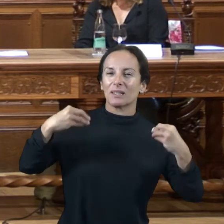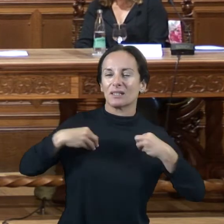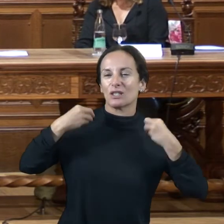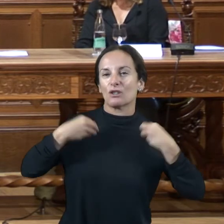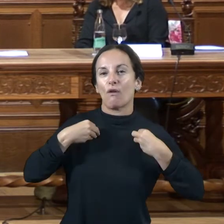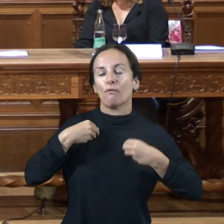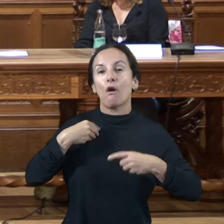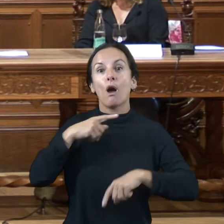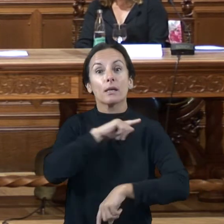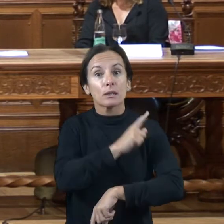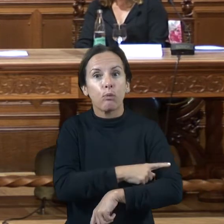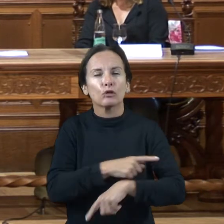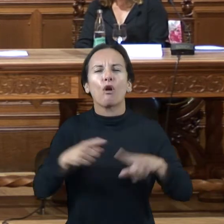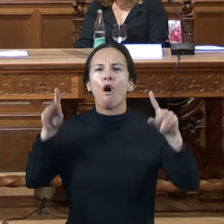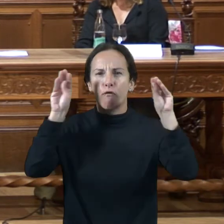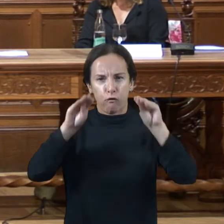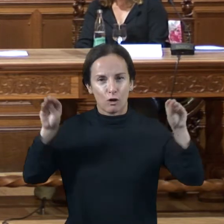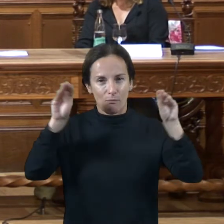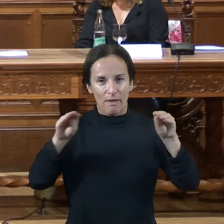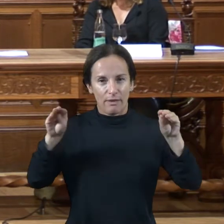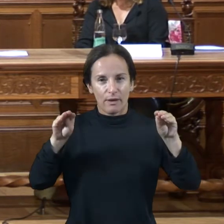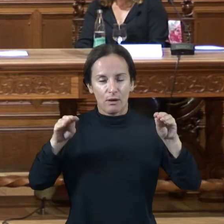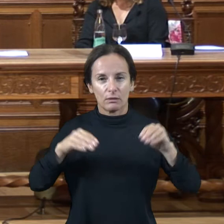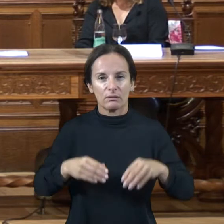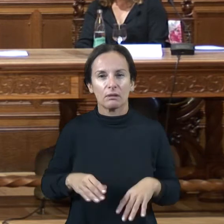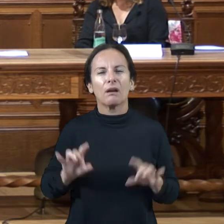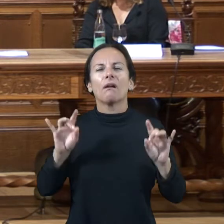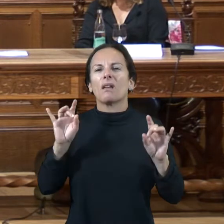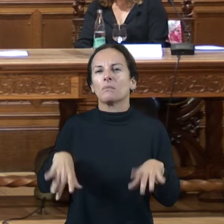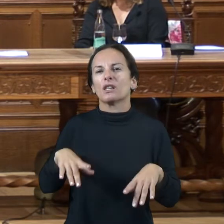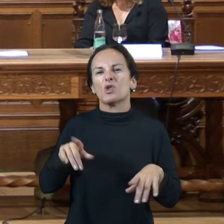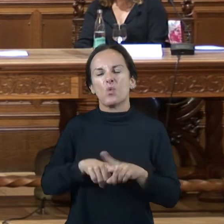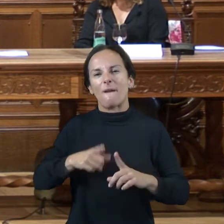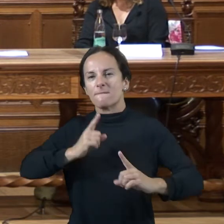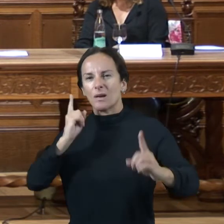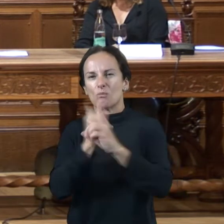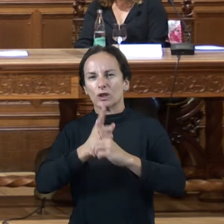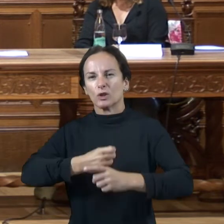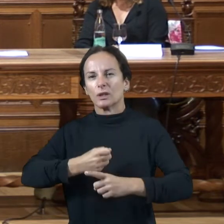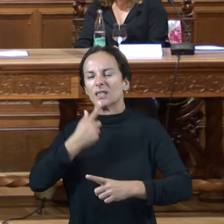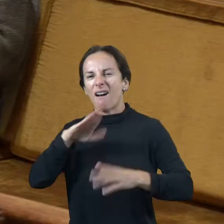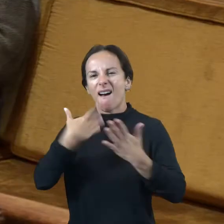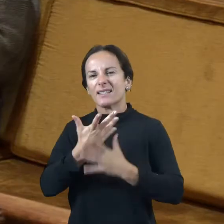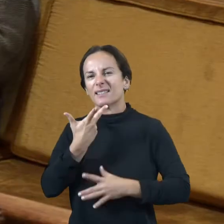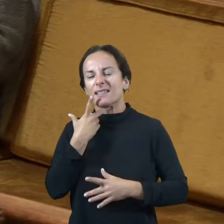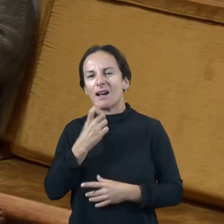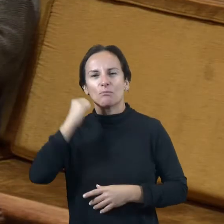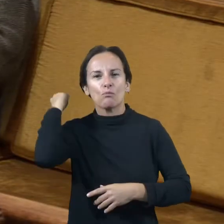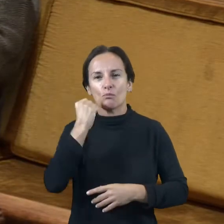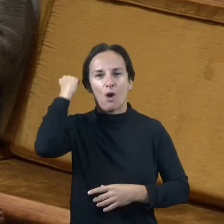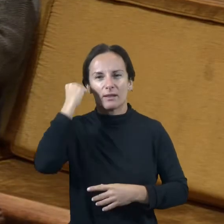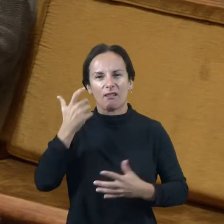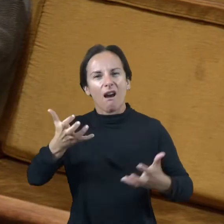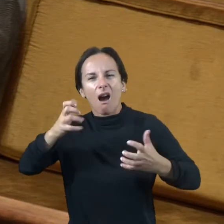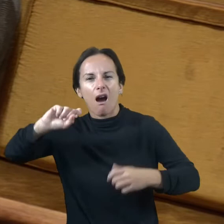'esport és una formació i no és un combat a muerte a sortir a guanyar sigui com sigui i és el que